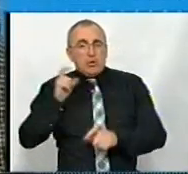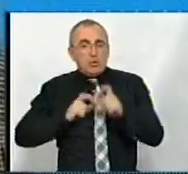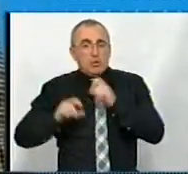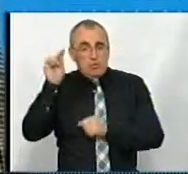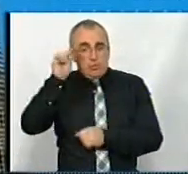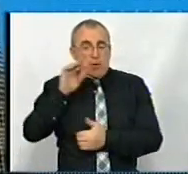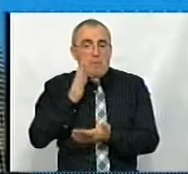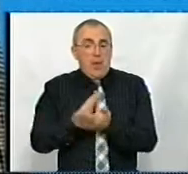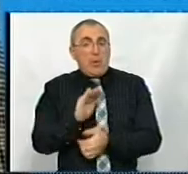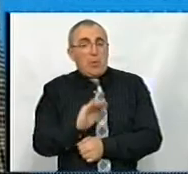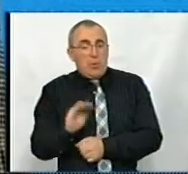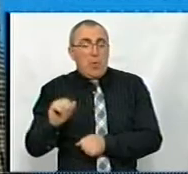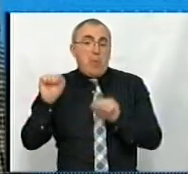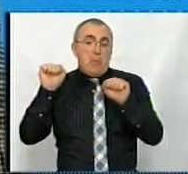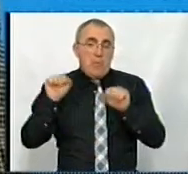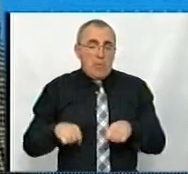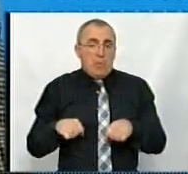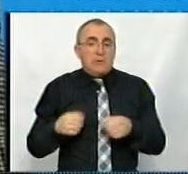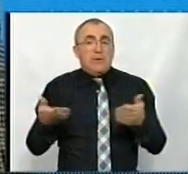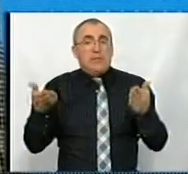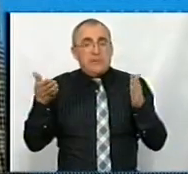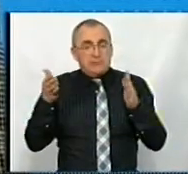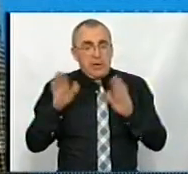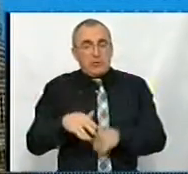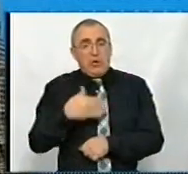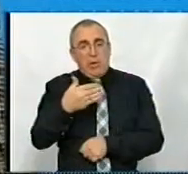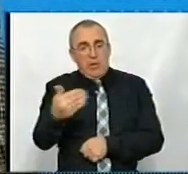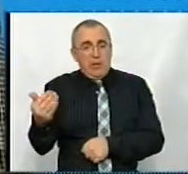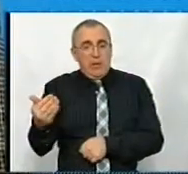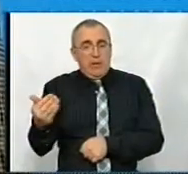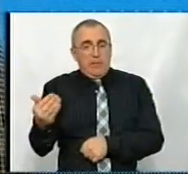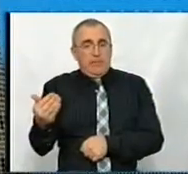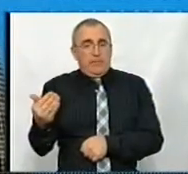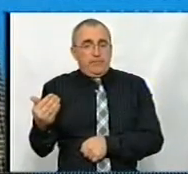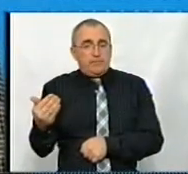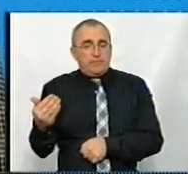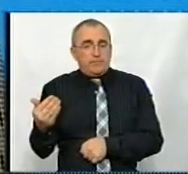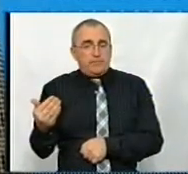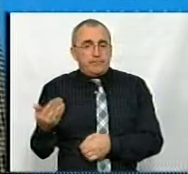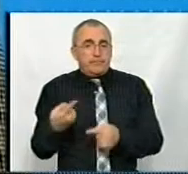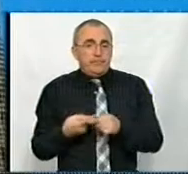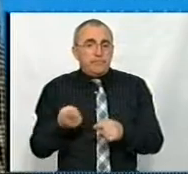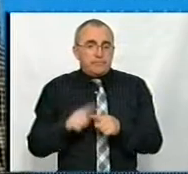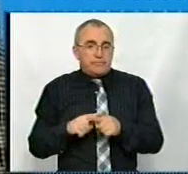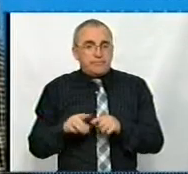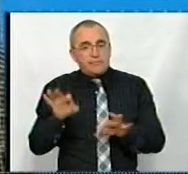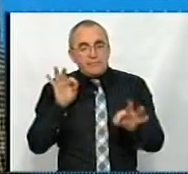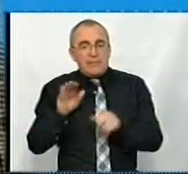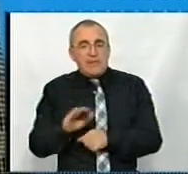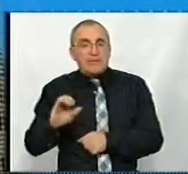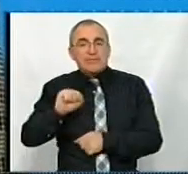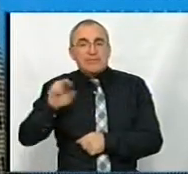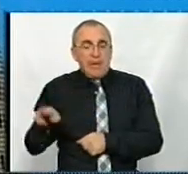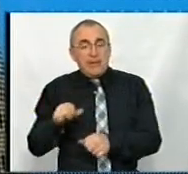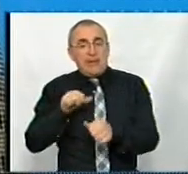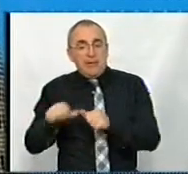які мають дітей, могли залишати їх в такому варіанті дитячого садочку.